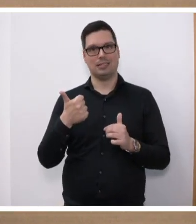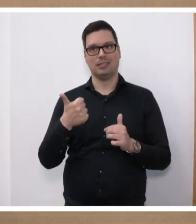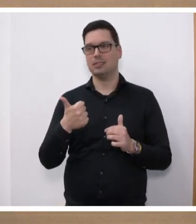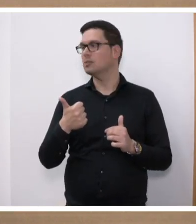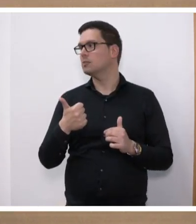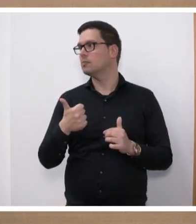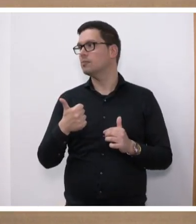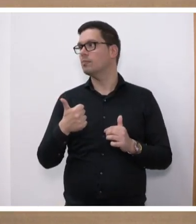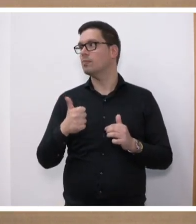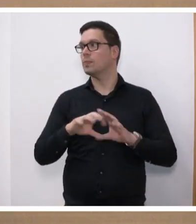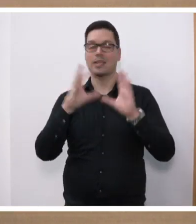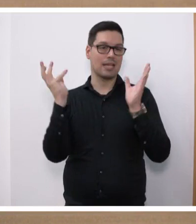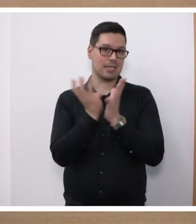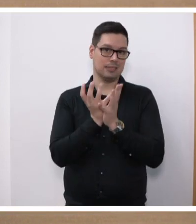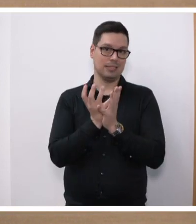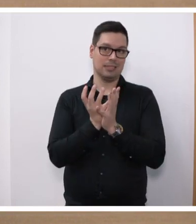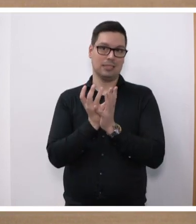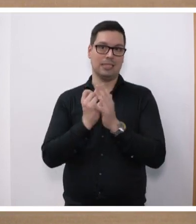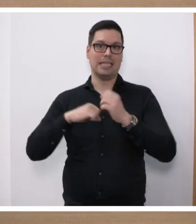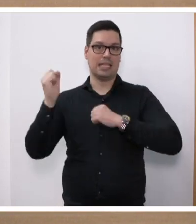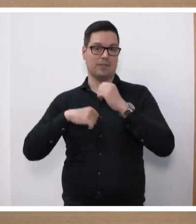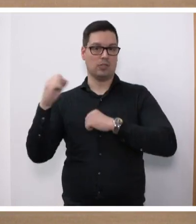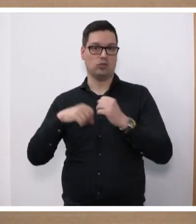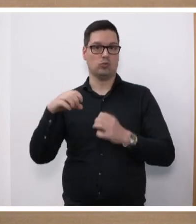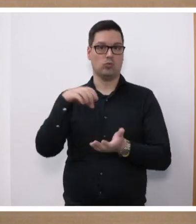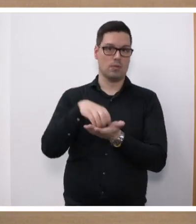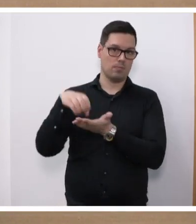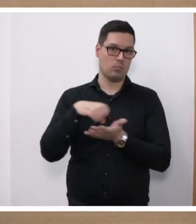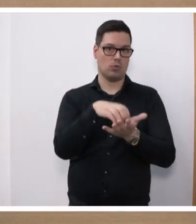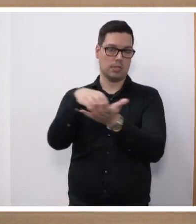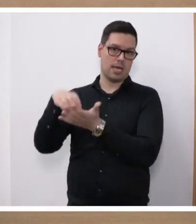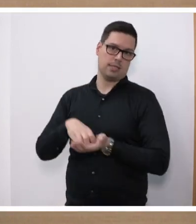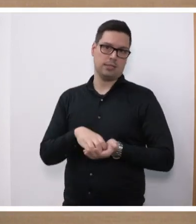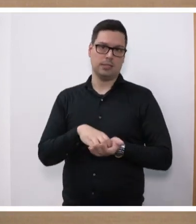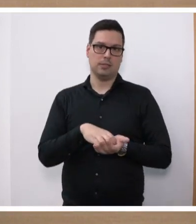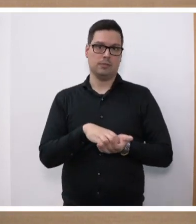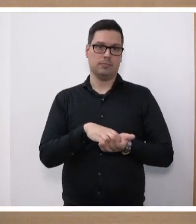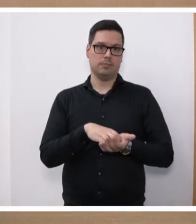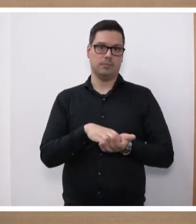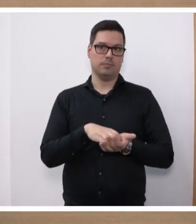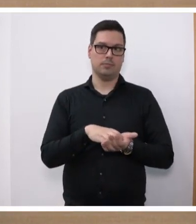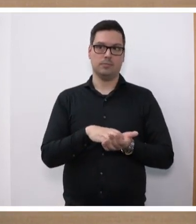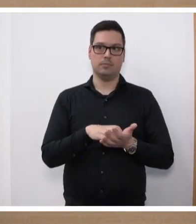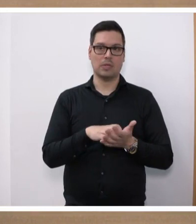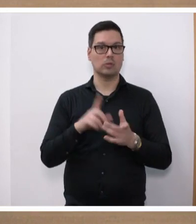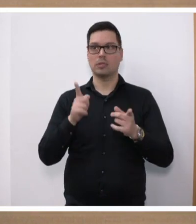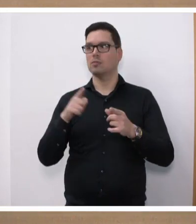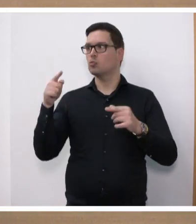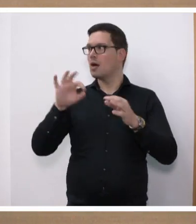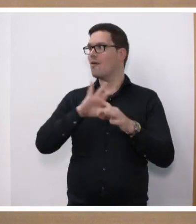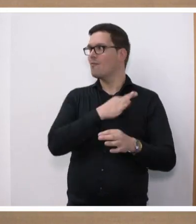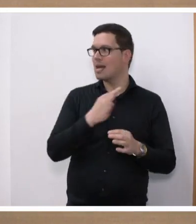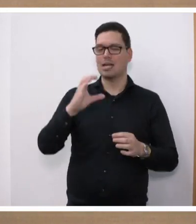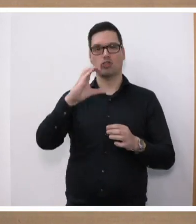eben beschriebenen Infrastrukturprojekte, das Mosaiknetz mit Bau einer Wasserstoffversorgung aus Fenne raus, durch Frankreich, über